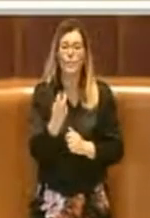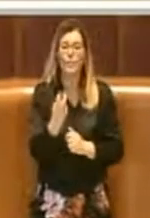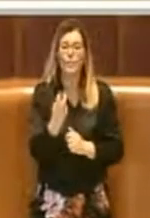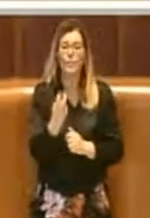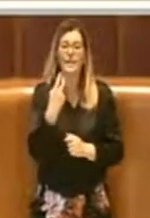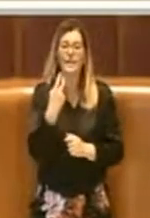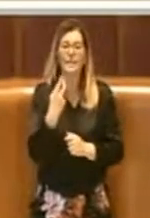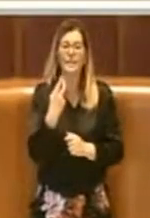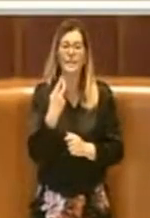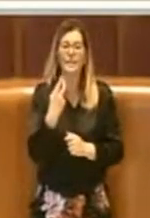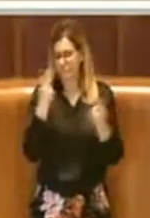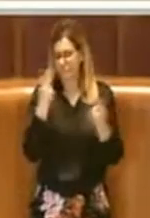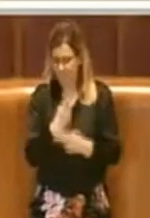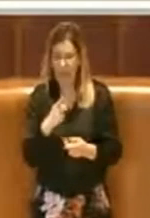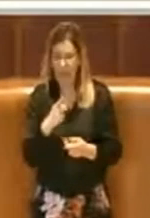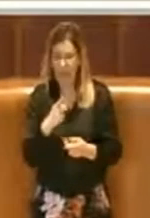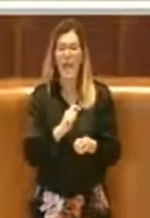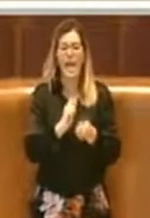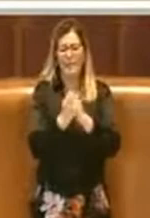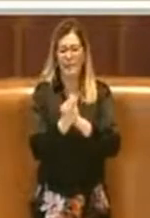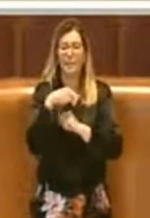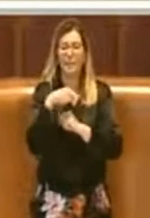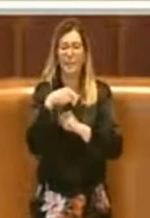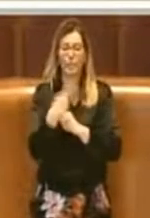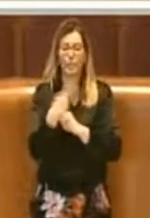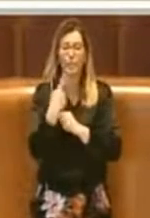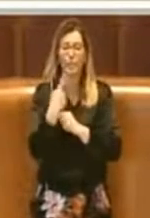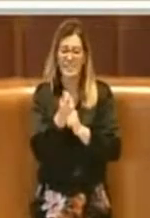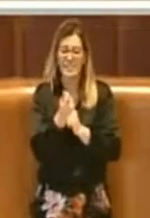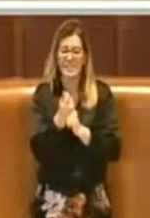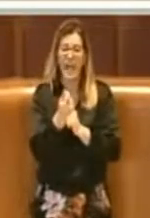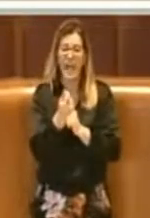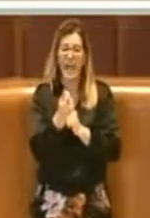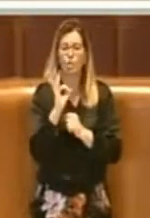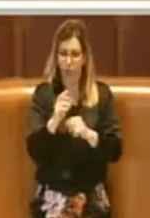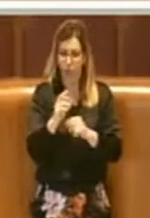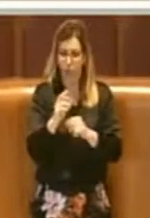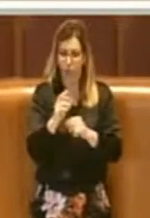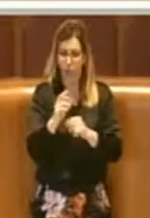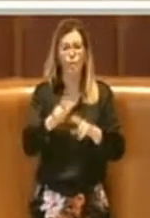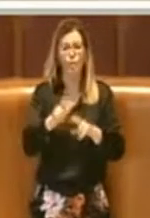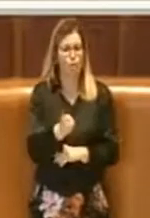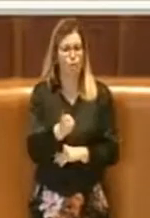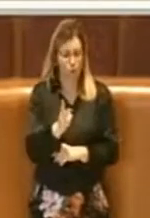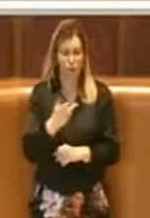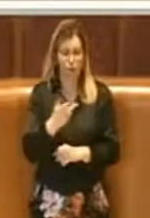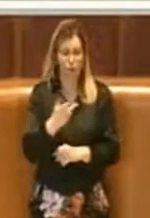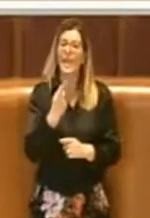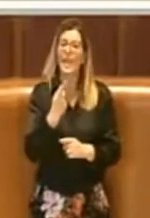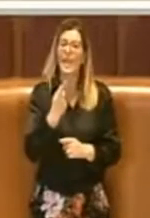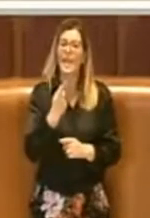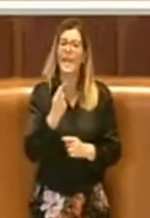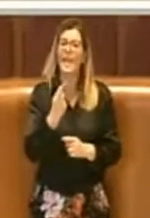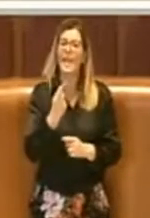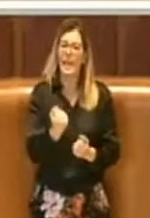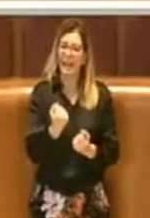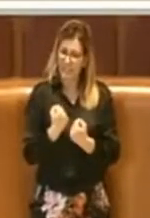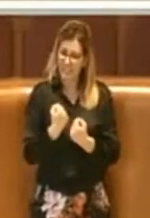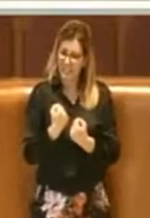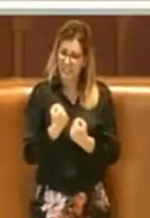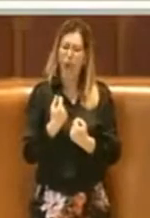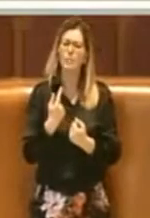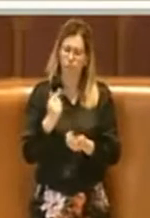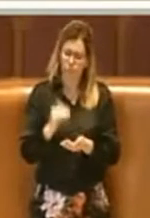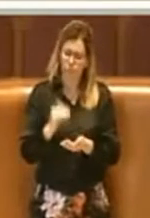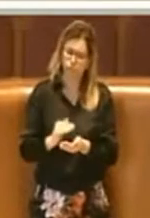spese, allora è un emendamento a saldo zero del Municipio 12, ci sono dei risparmi che sono maturati